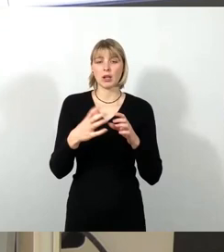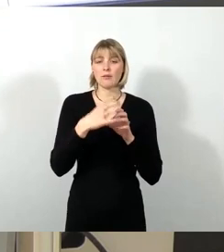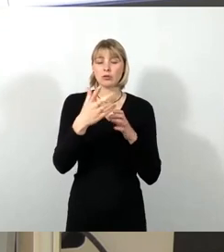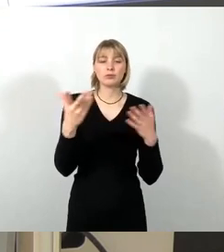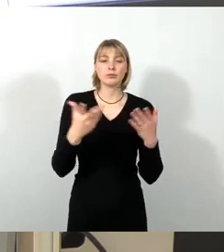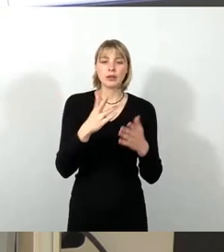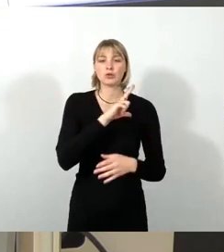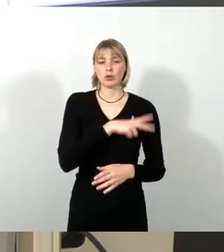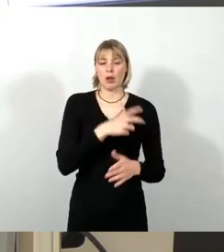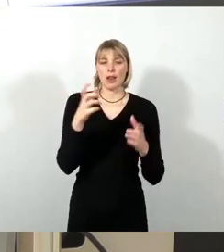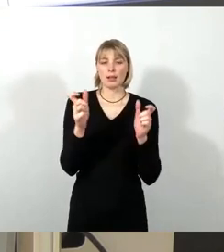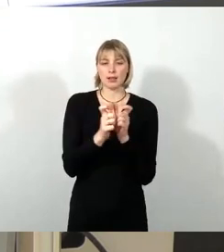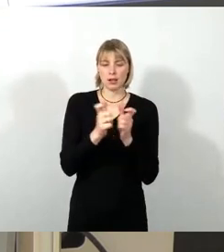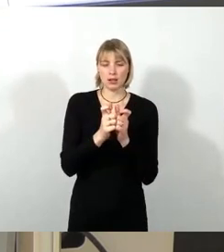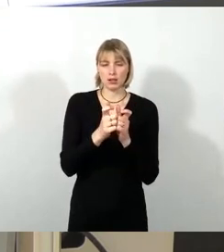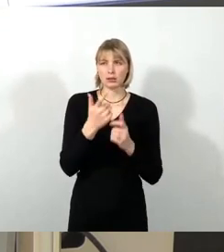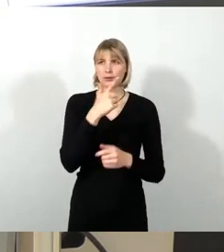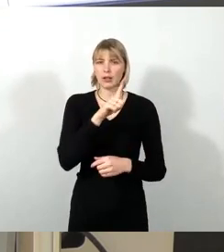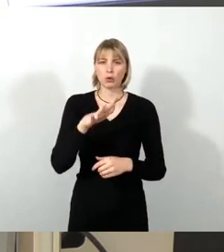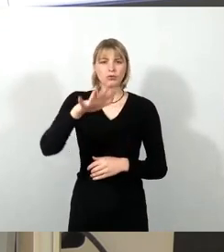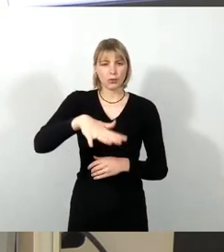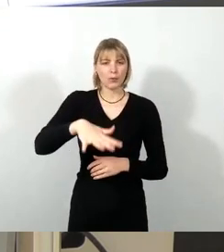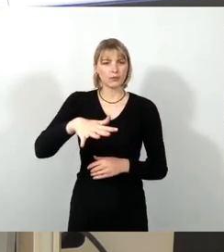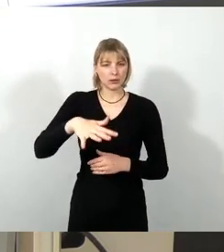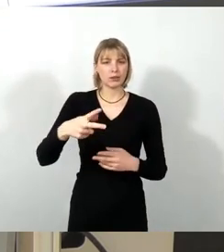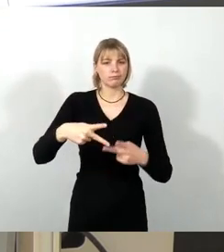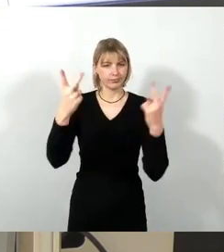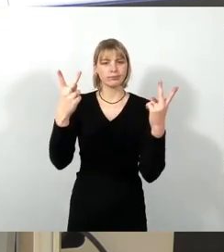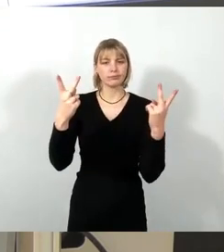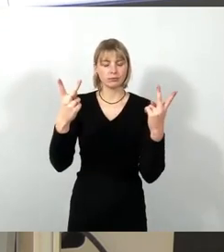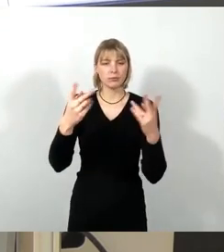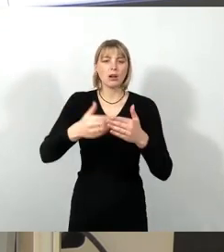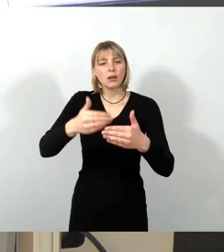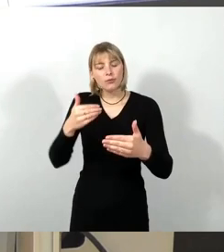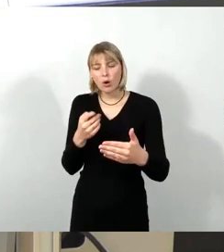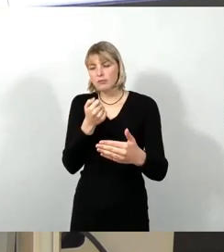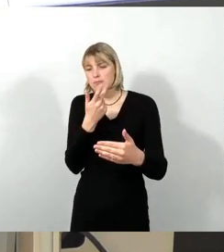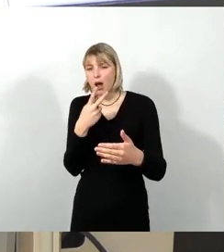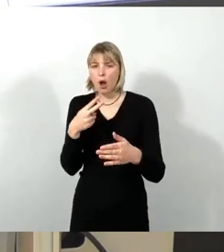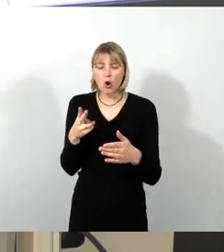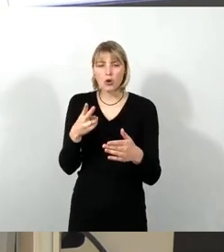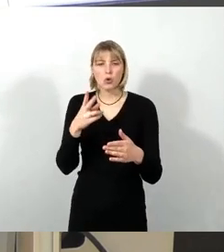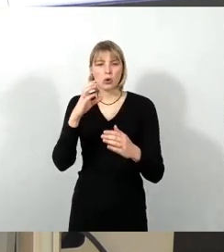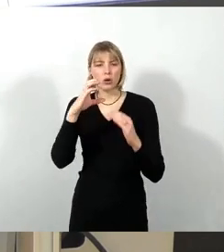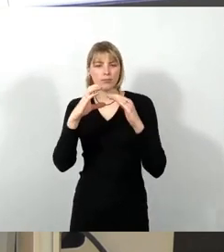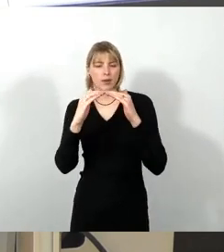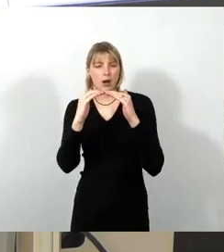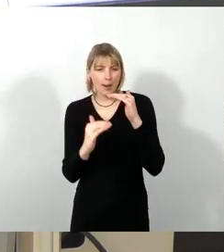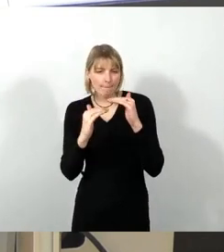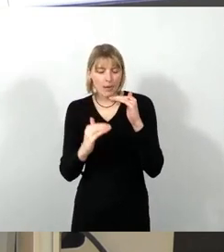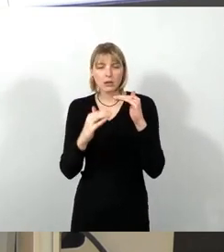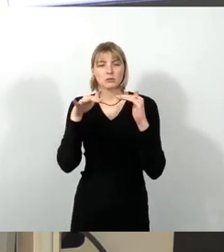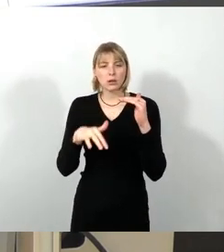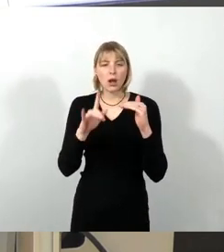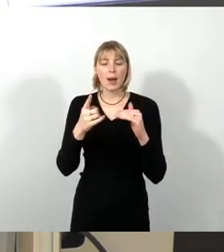Jahr 2015. Vorher gab es ja ein paar wenige Euro Rabatt auf das Ticket, aber seit 2015 gibt